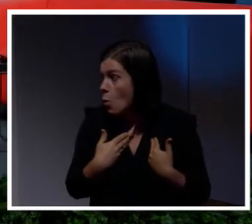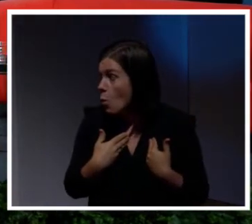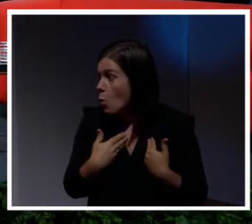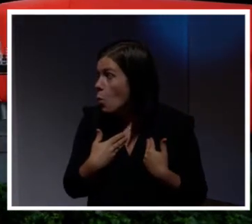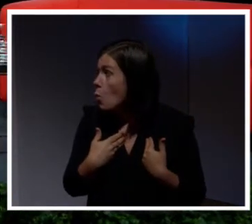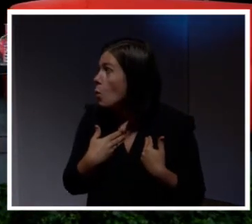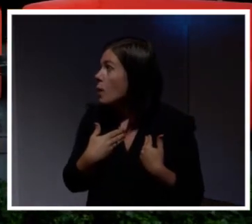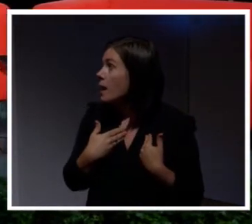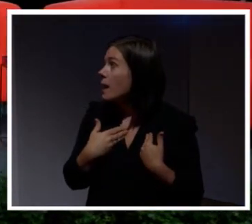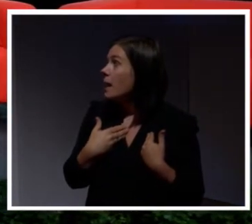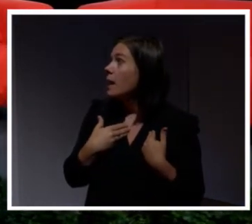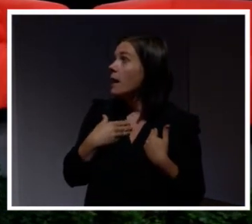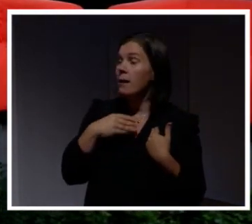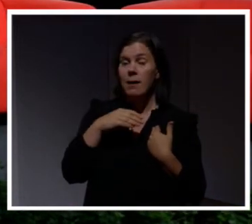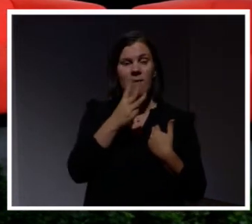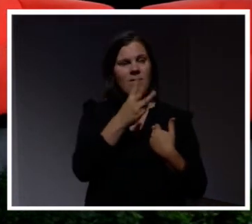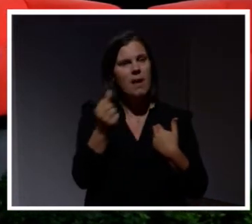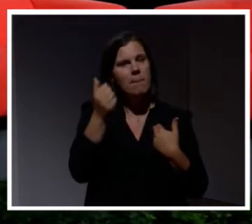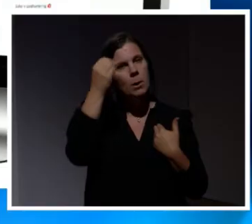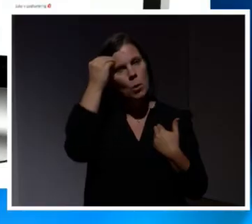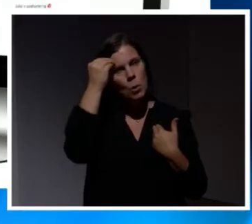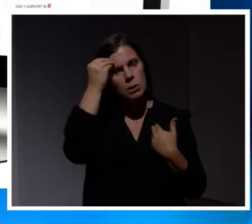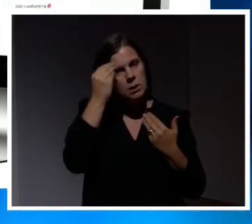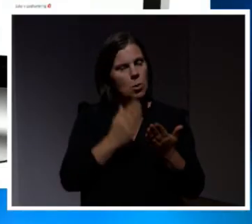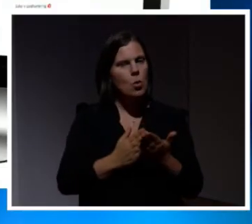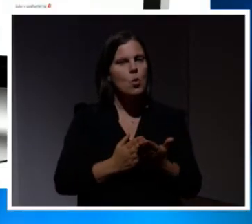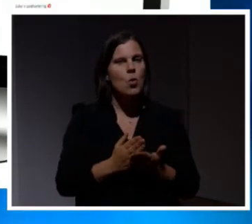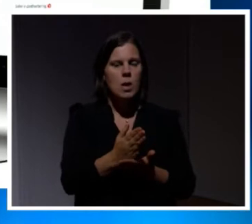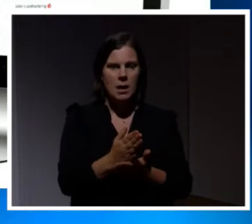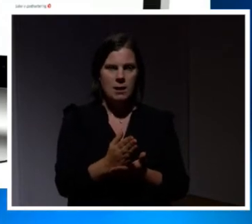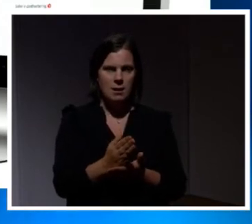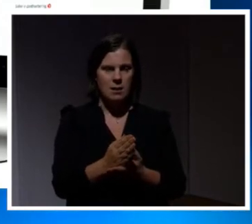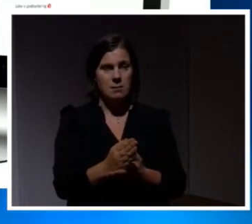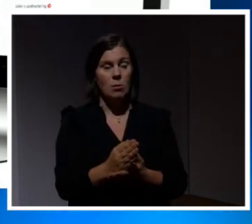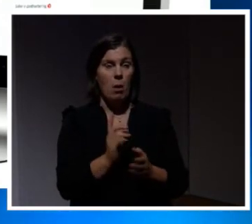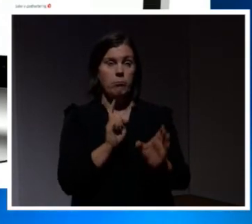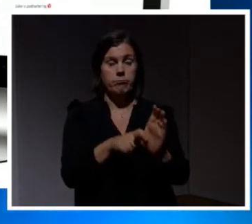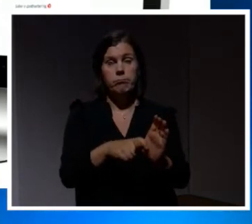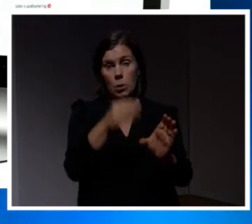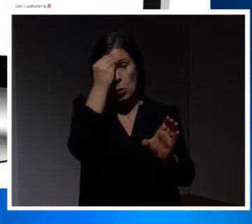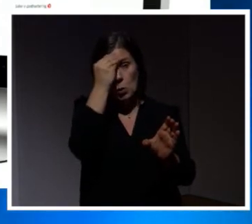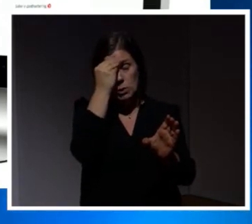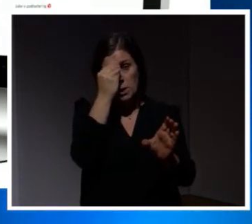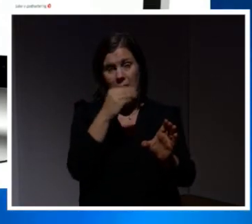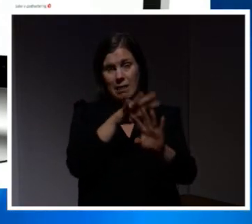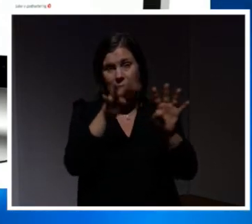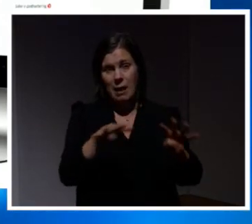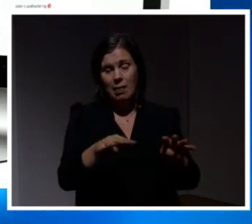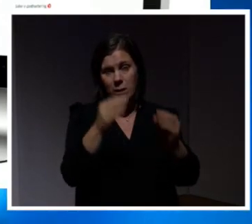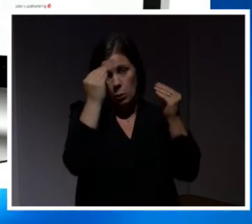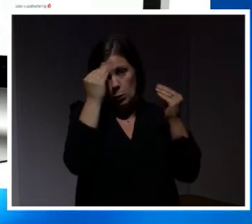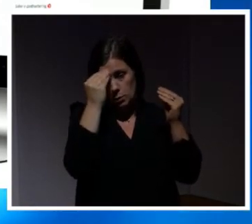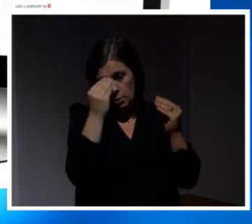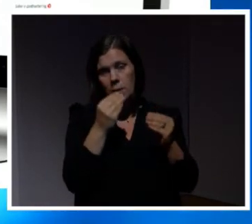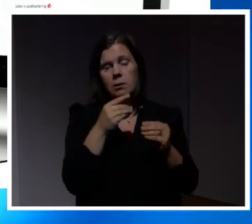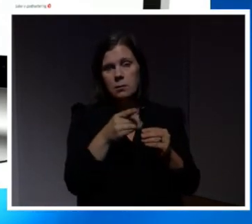en licens till webbkursen som går igenom allting på ett interaktivt sätt. Och visar i videoformat hur den